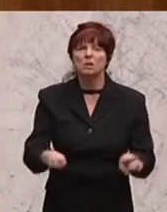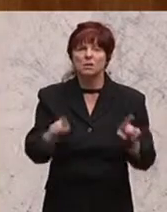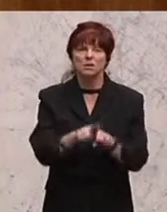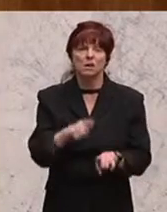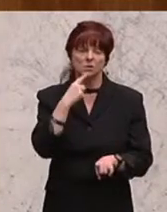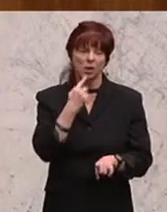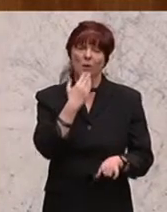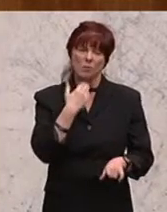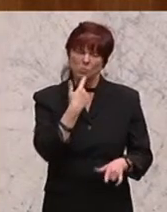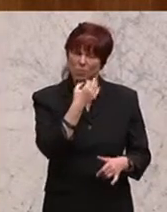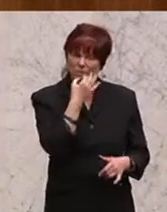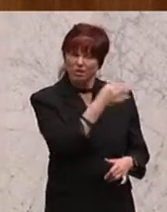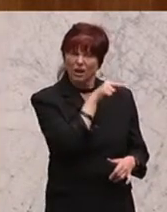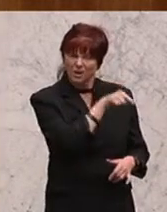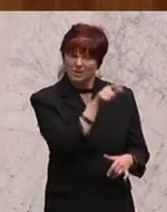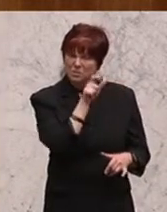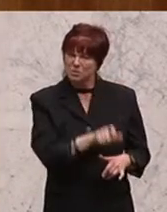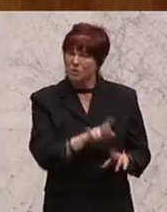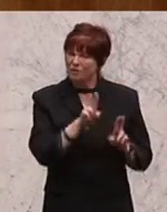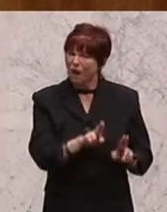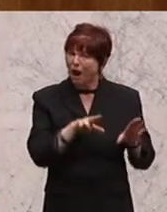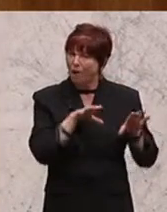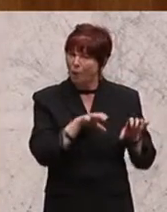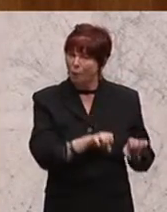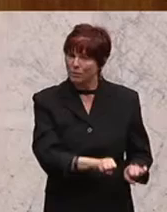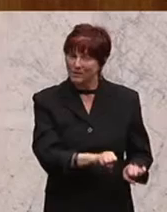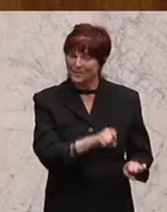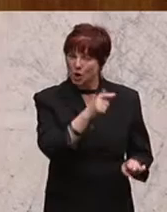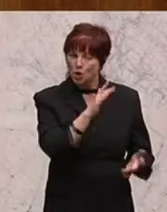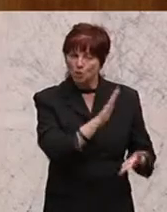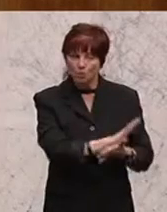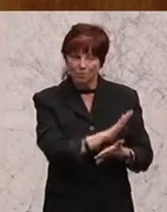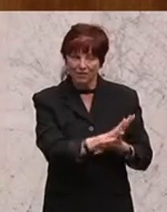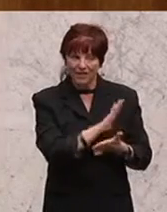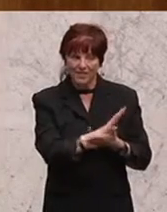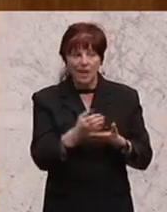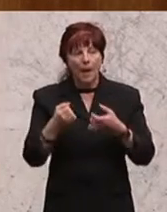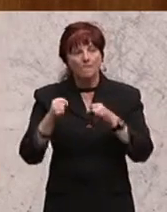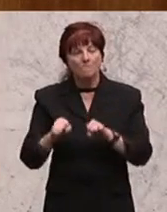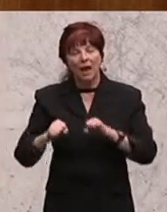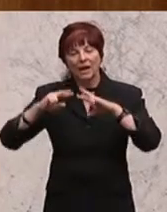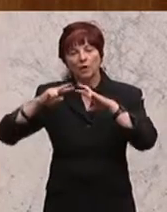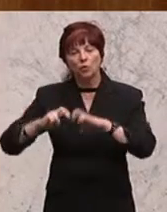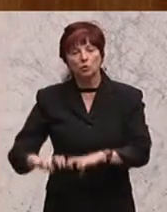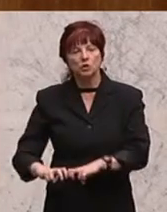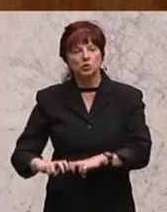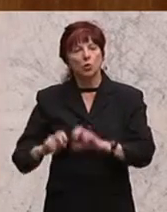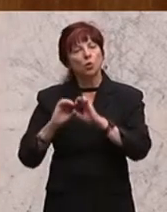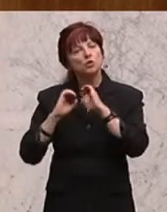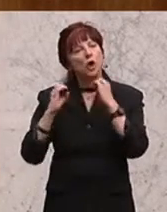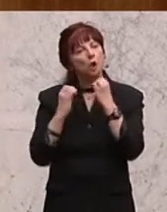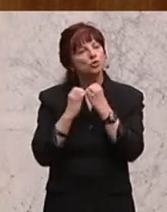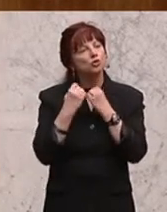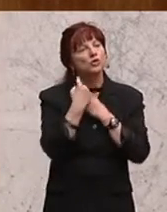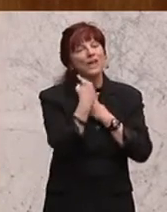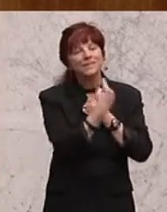dahingehend hinterfragen, weil es ist belegt, dass er im Bankenuntersuchungsausschuss sich damals beschwert hat, dass